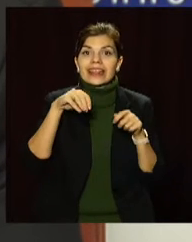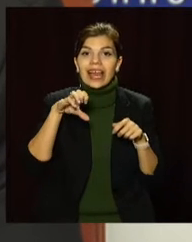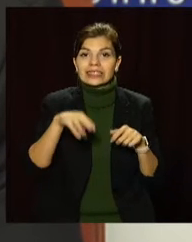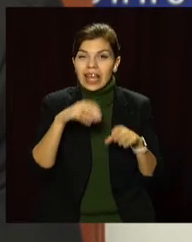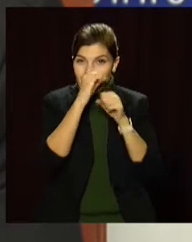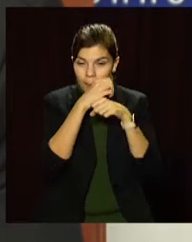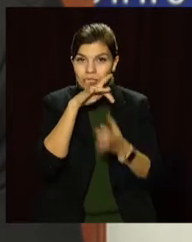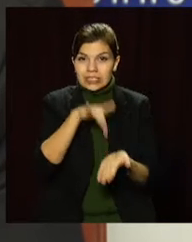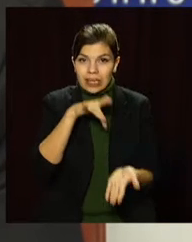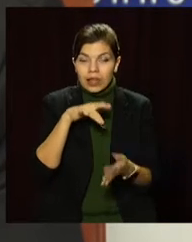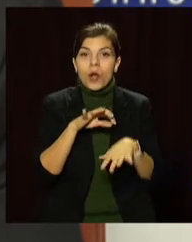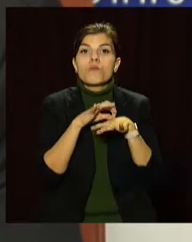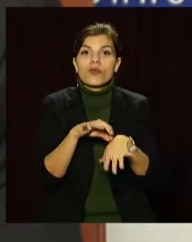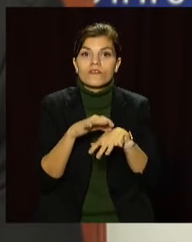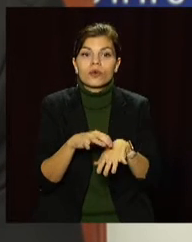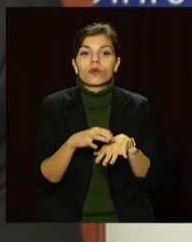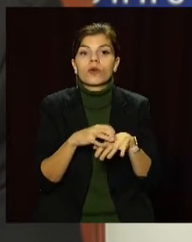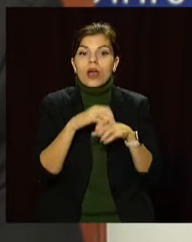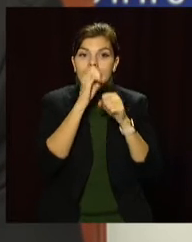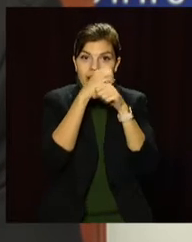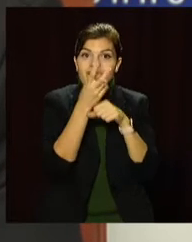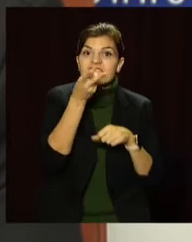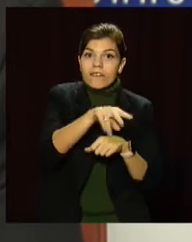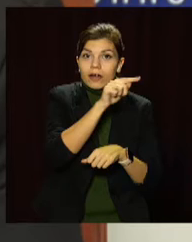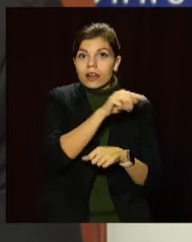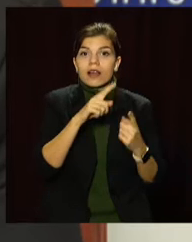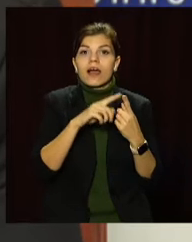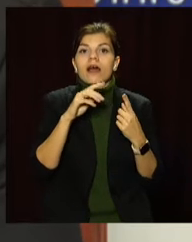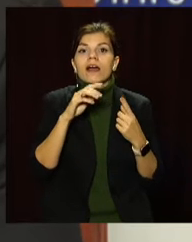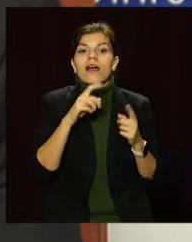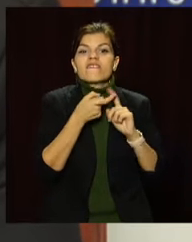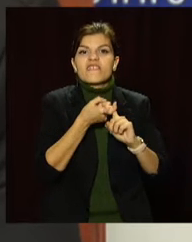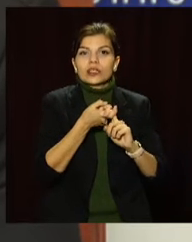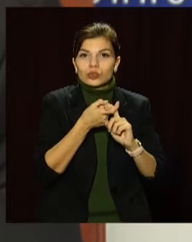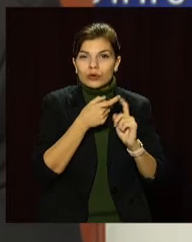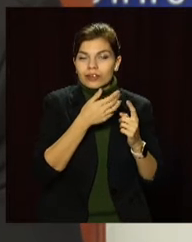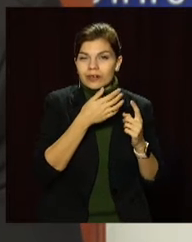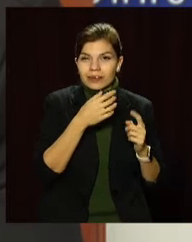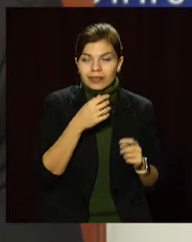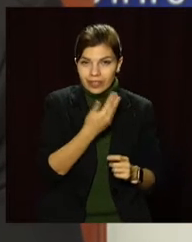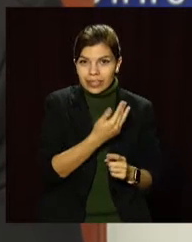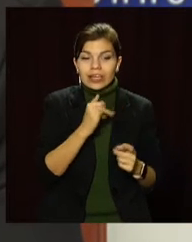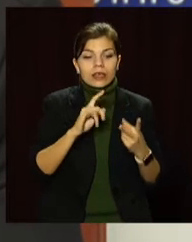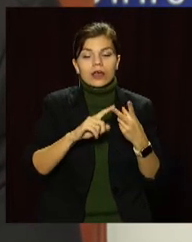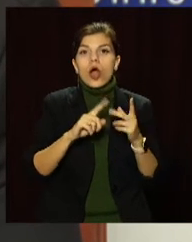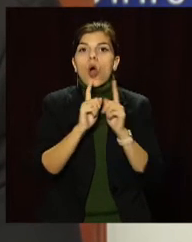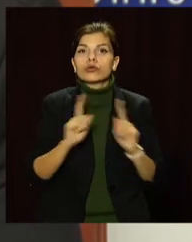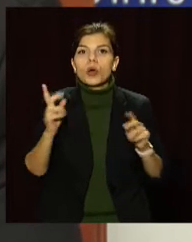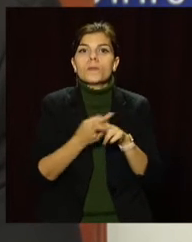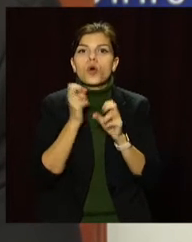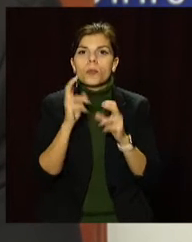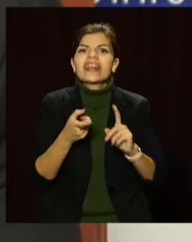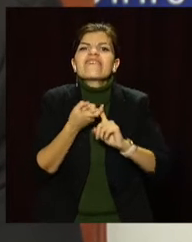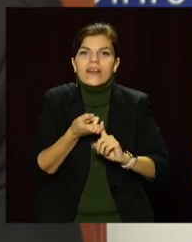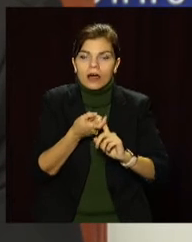лабораторному центрі проводяться в двох лабораторіях. Це вірусологічна лабораторія і лабораторія особливо небезпечних